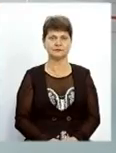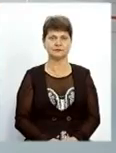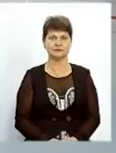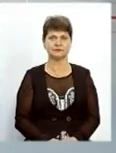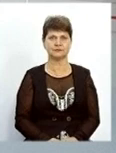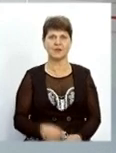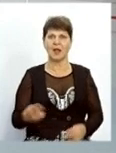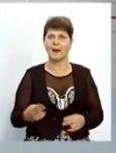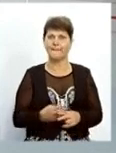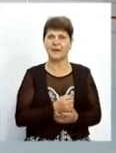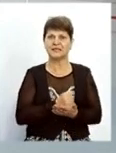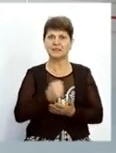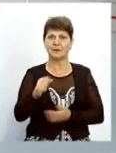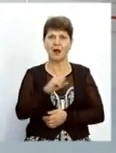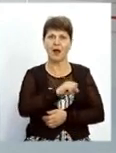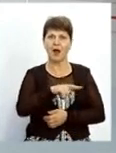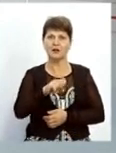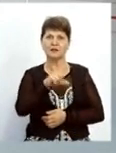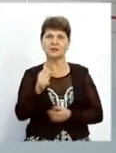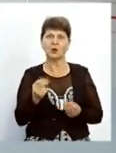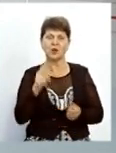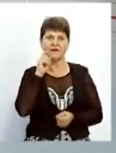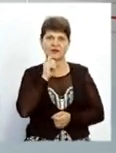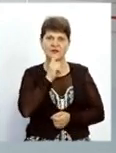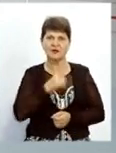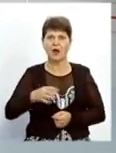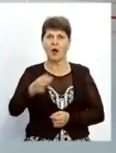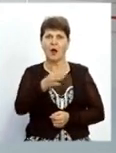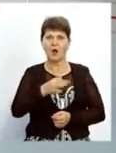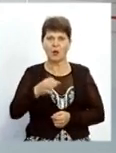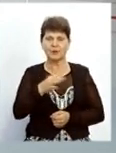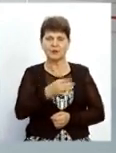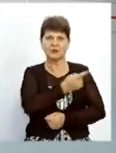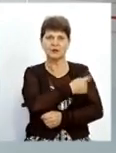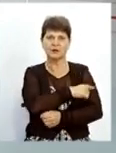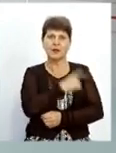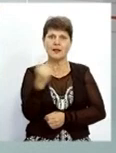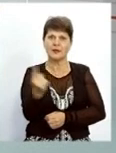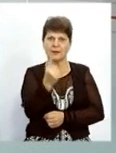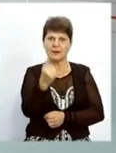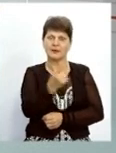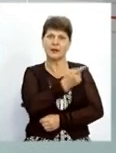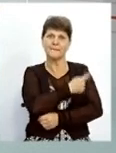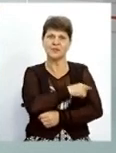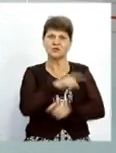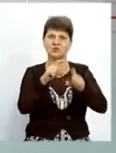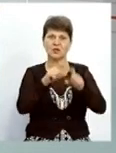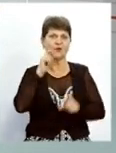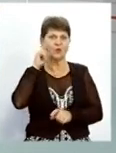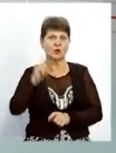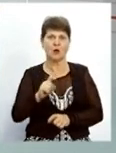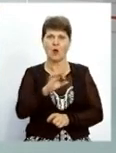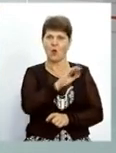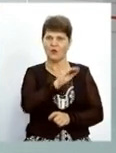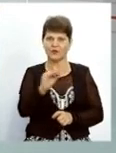Без направлення, але за гроші. Вінницька обласна дитяча лікарня – єдиний медичний державний заклад в Україні, де офіційно